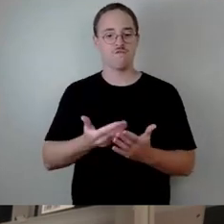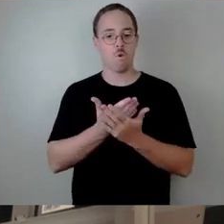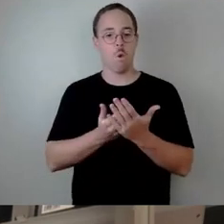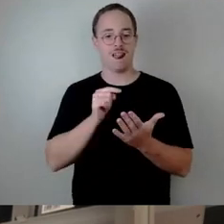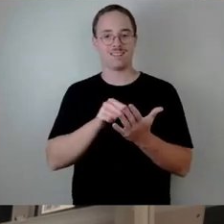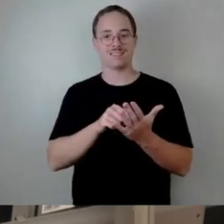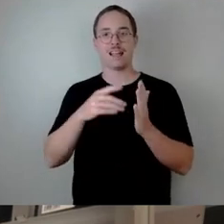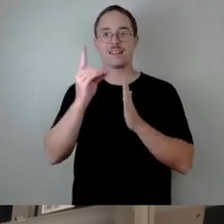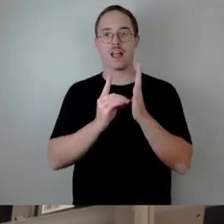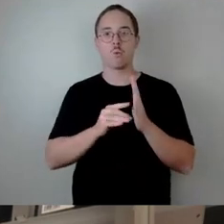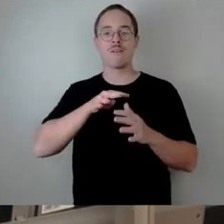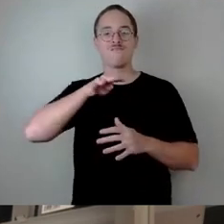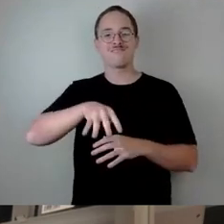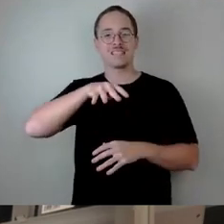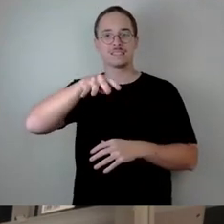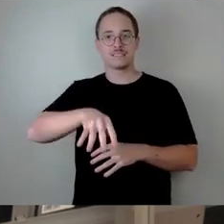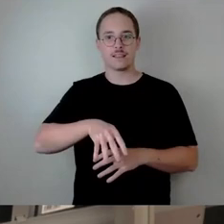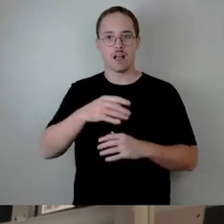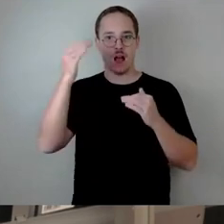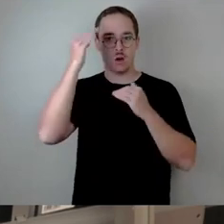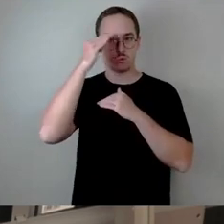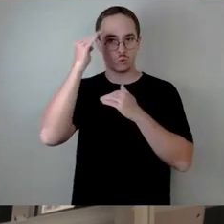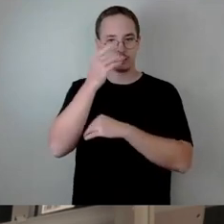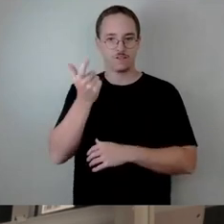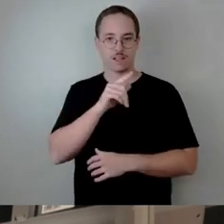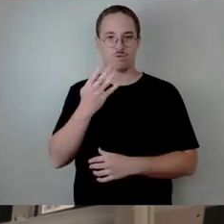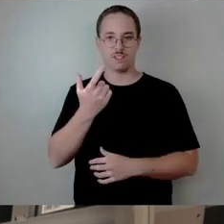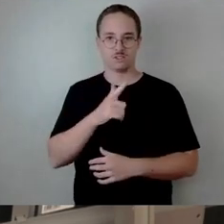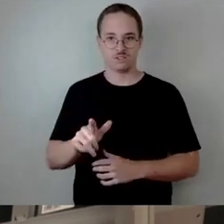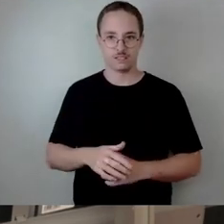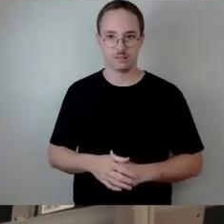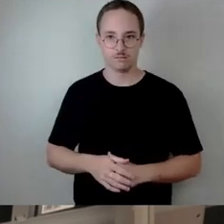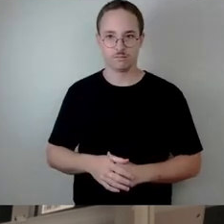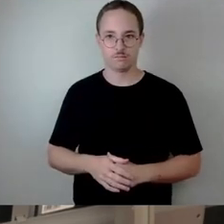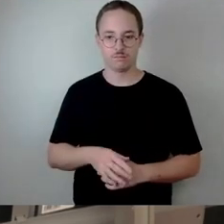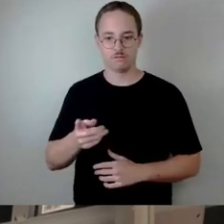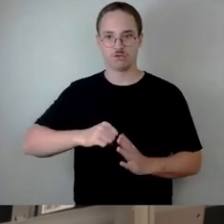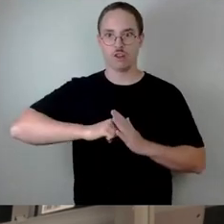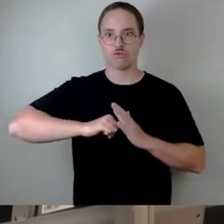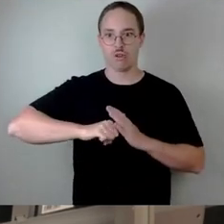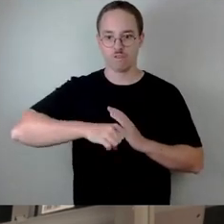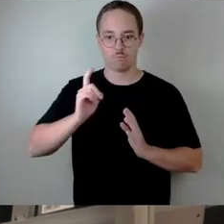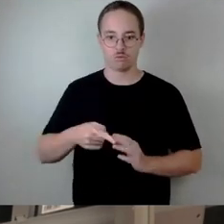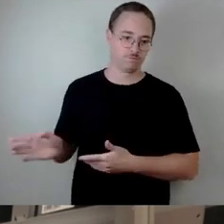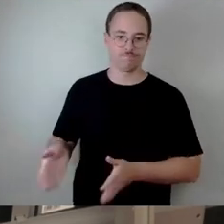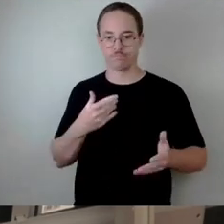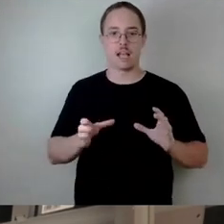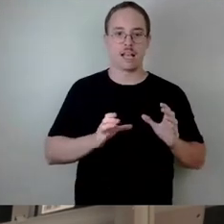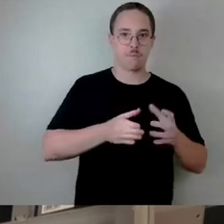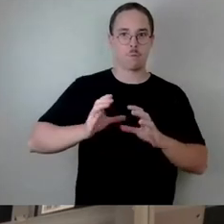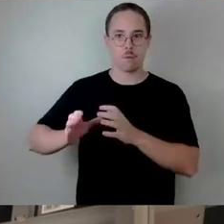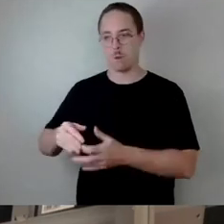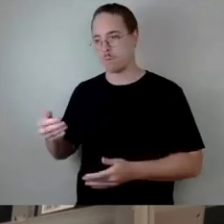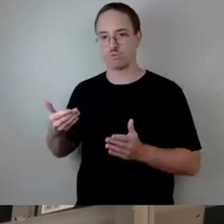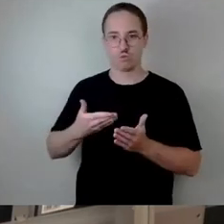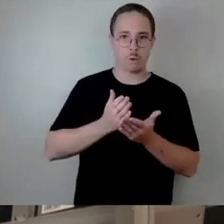August, 14. August 2024 und wird mit Eilbedürftigkeit hier durch die Gremien gejagt und wir entscheiden